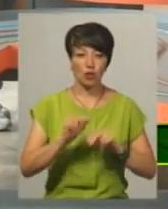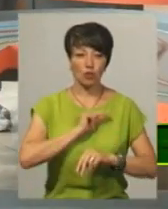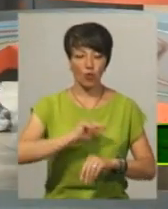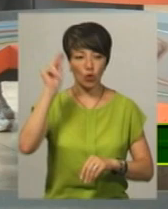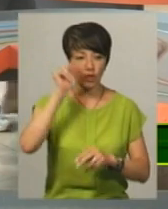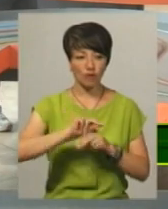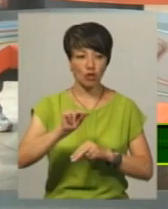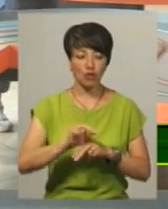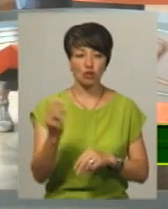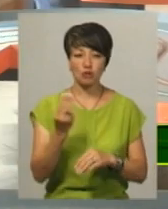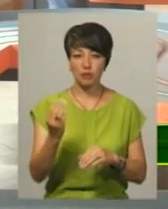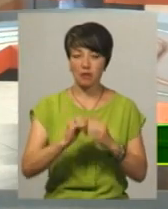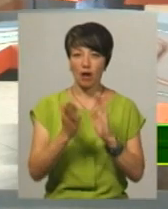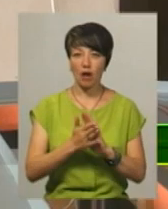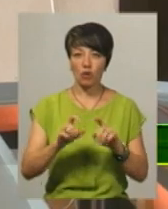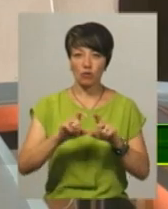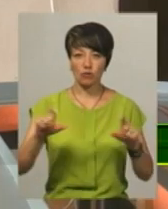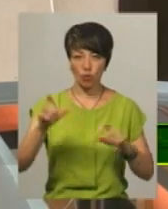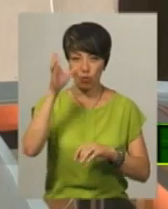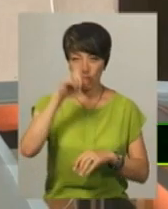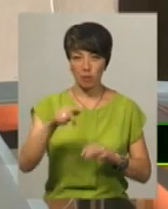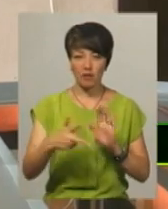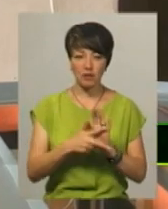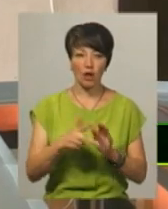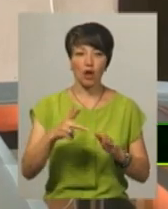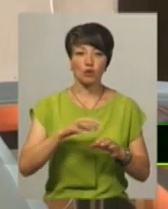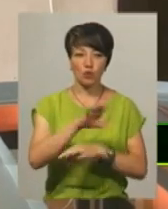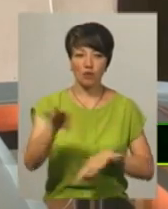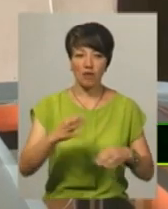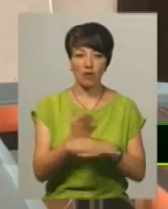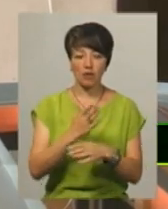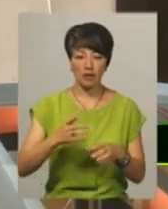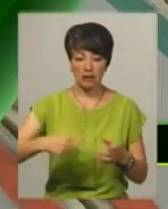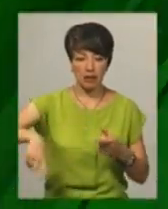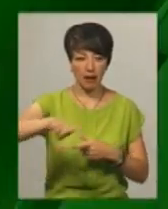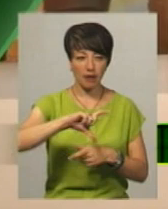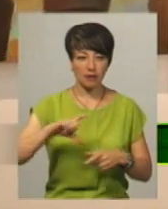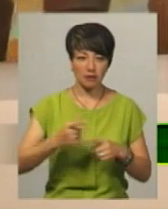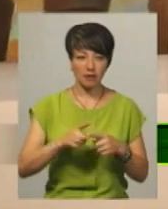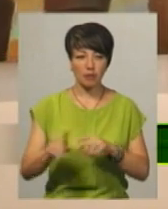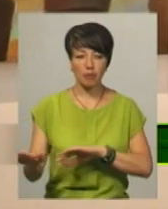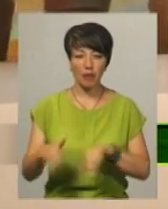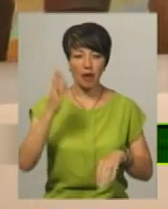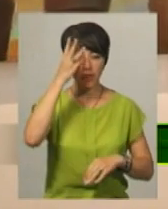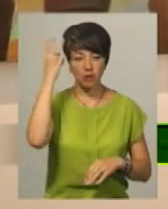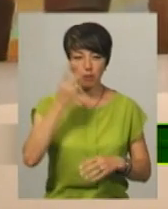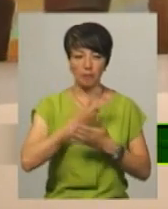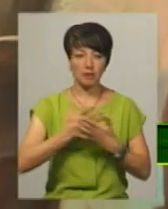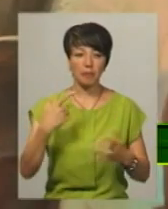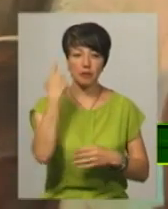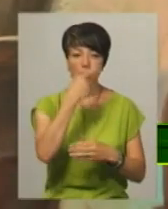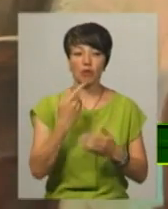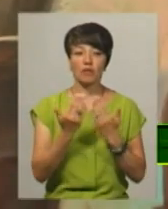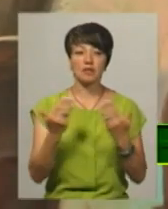Шепетівської загальноосвітньої школи номер 8 сконструював і виготовив трек для автотрасового моделювання. Мельничанка презентувала персональну вистаку